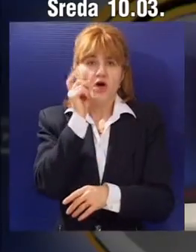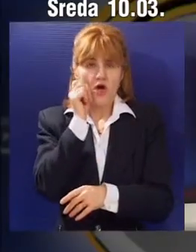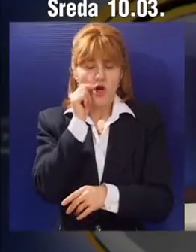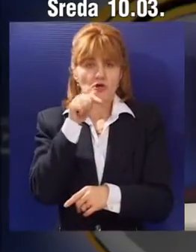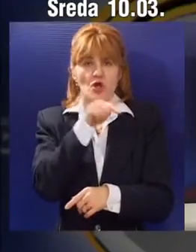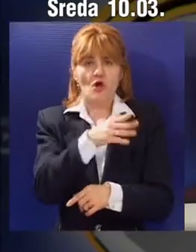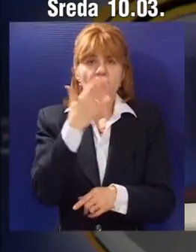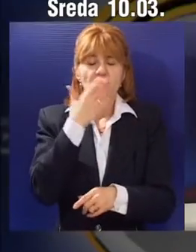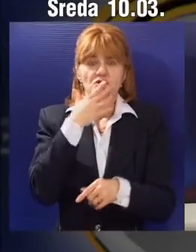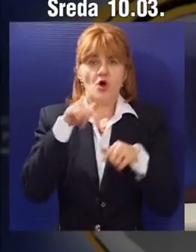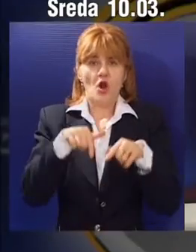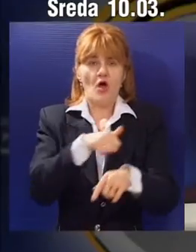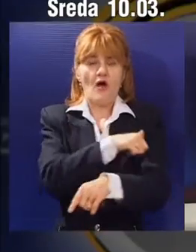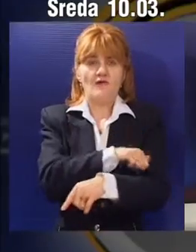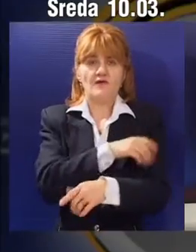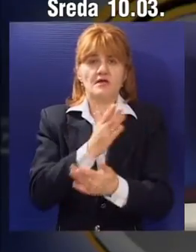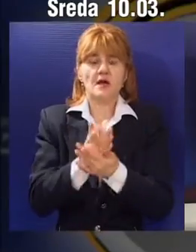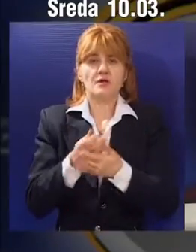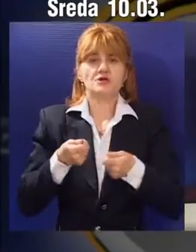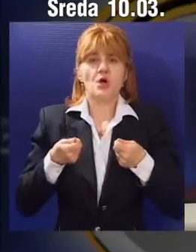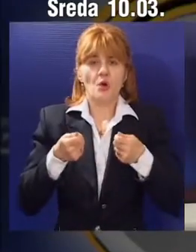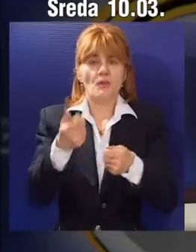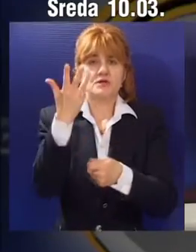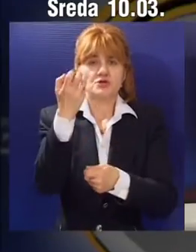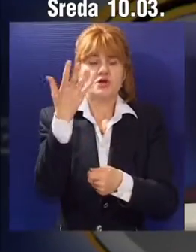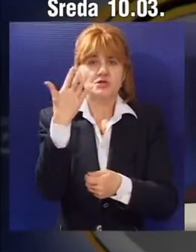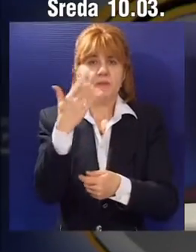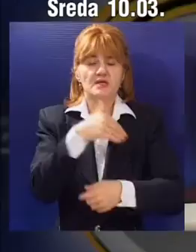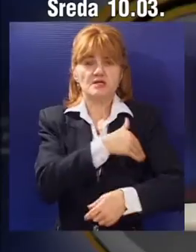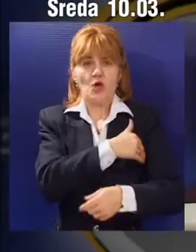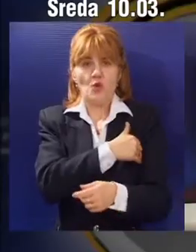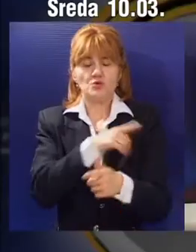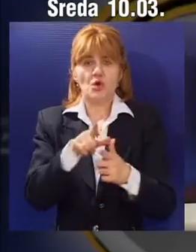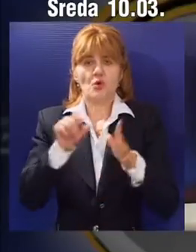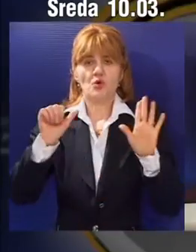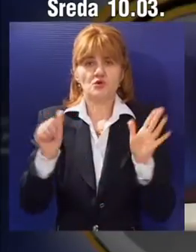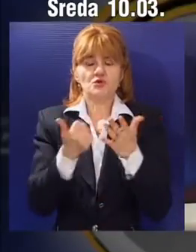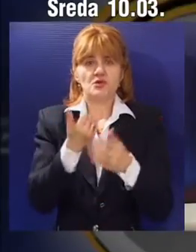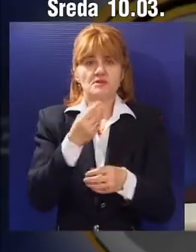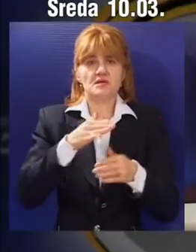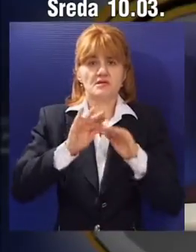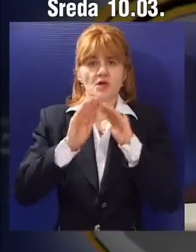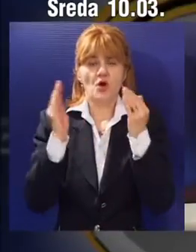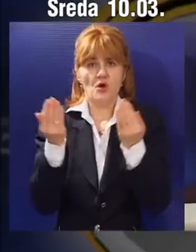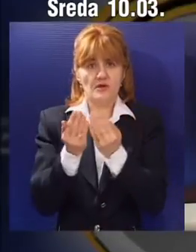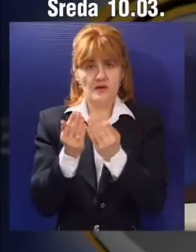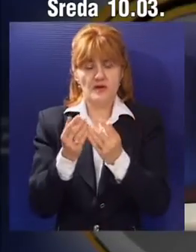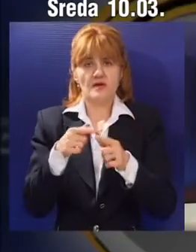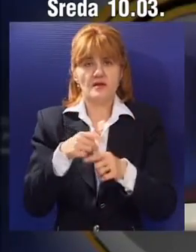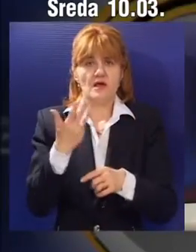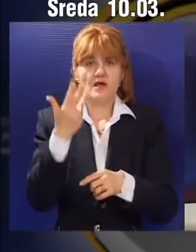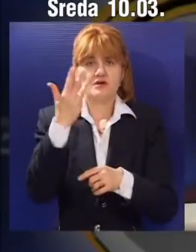Tehnička škola će ove godine upisati 458 učenika u 16 odeljenja na srpskom i mađarskom jeziku.